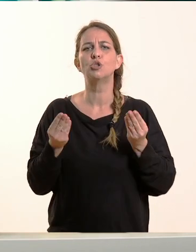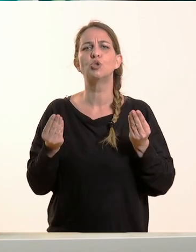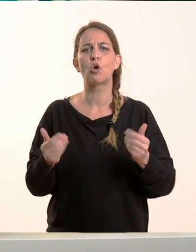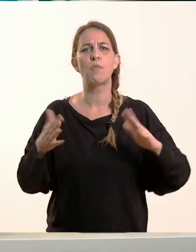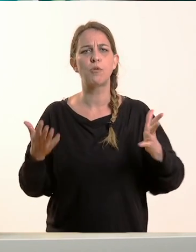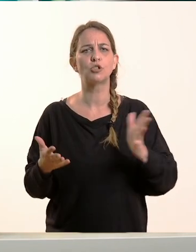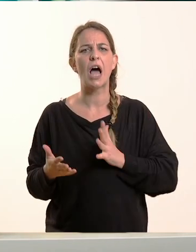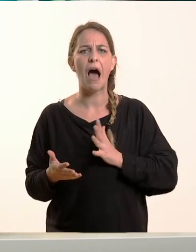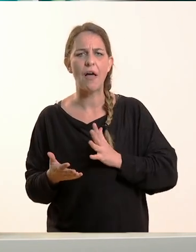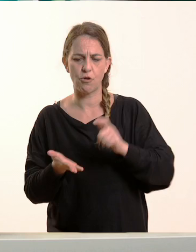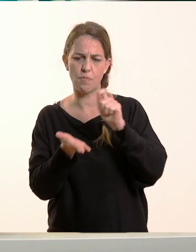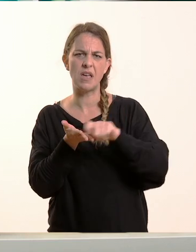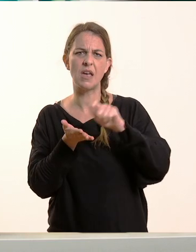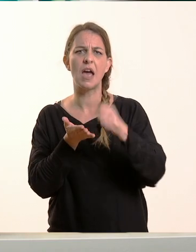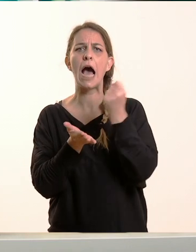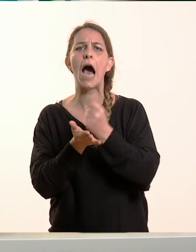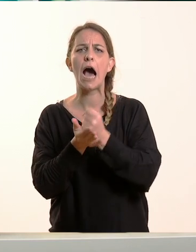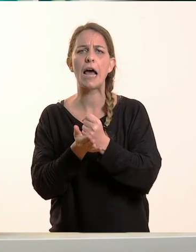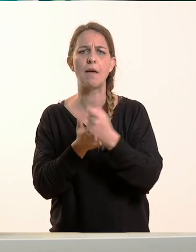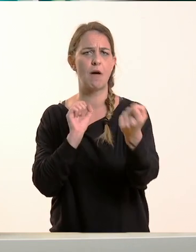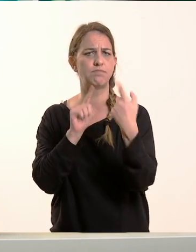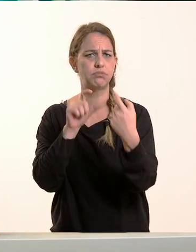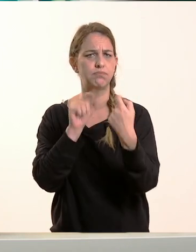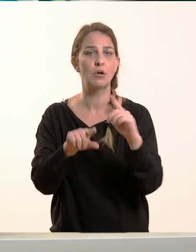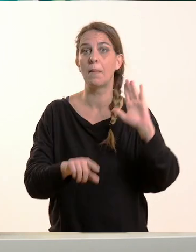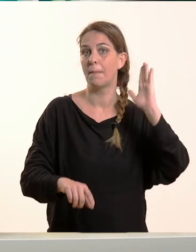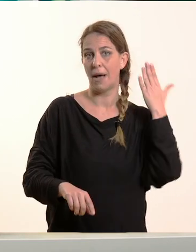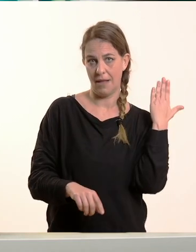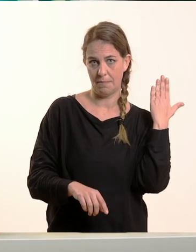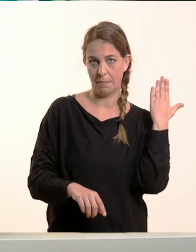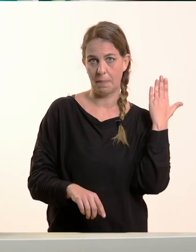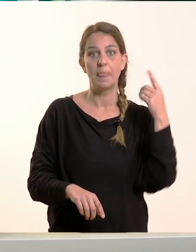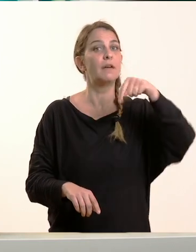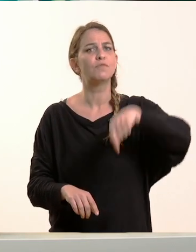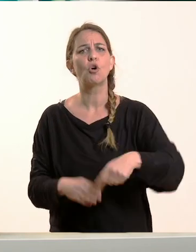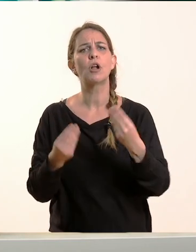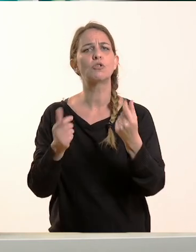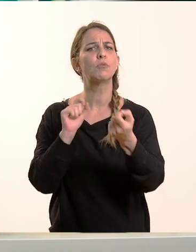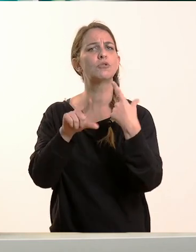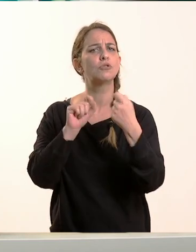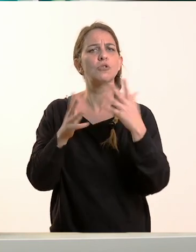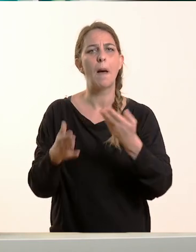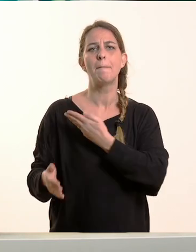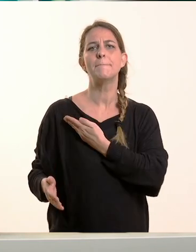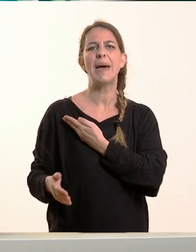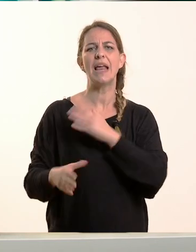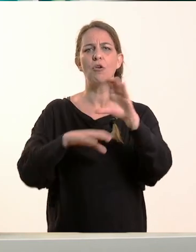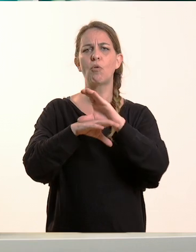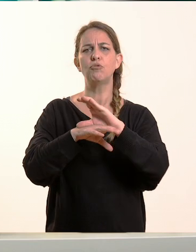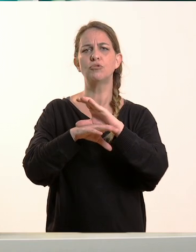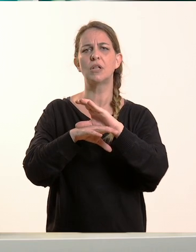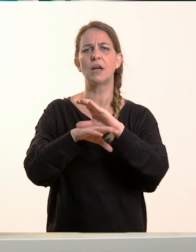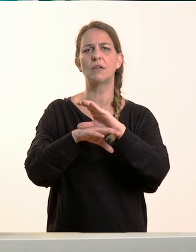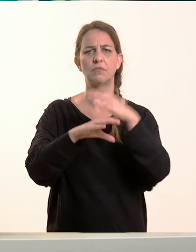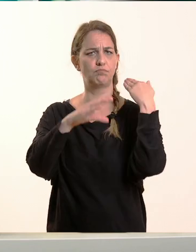αλληλογραφούν. Πώς αλληλογραφούσαν παλιά με τα γράμματα και πώς αλληλογραφούν σήμερα με τα ηλεκτρονικά μηνύματα, με τα